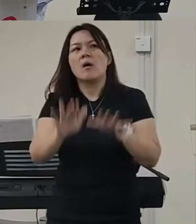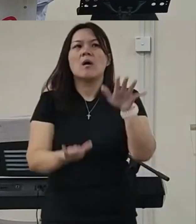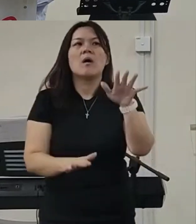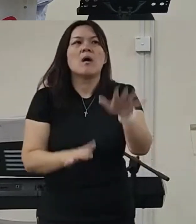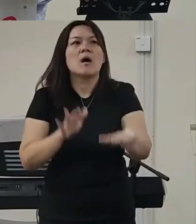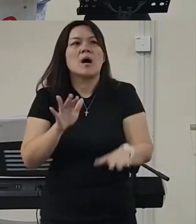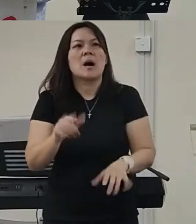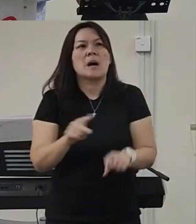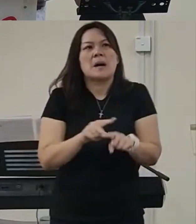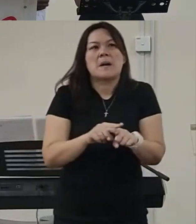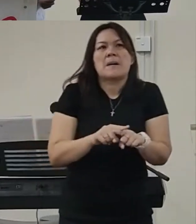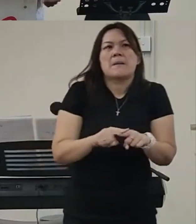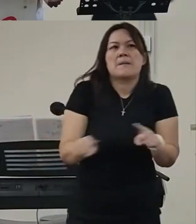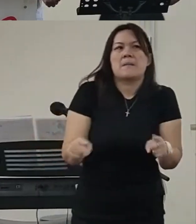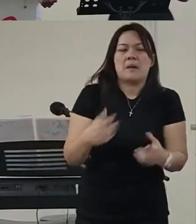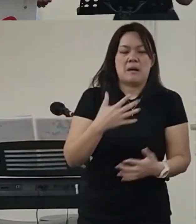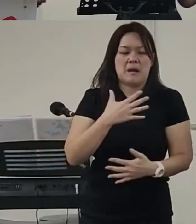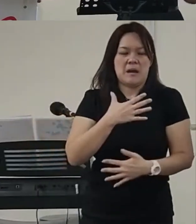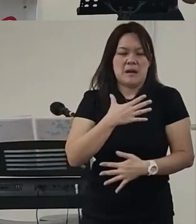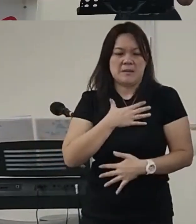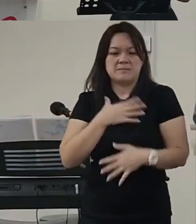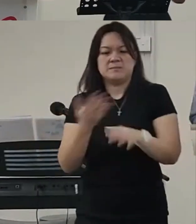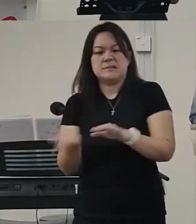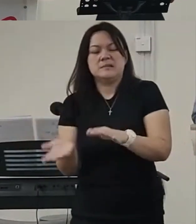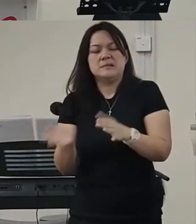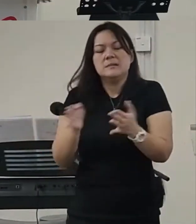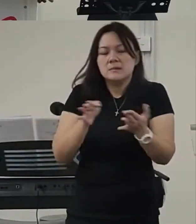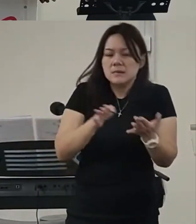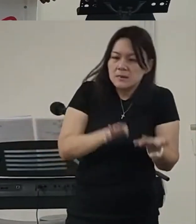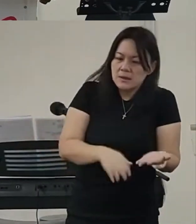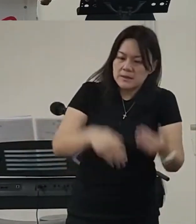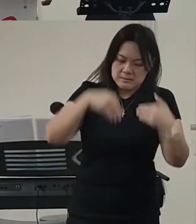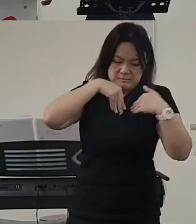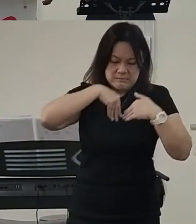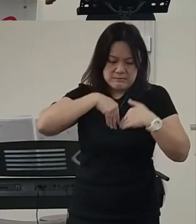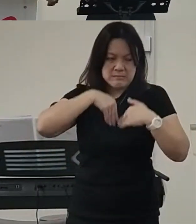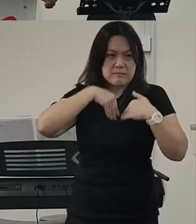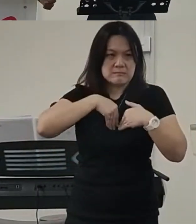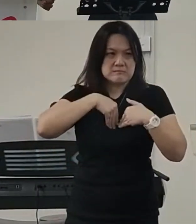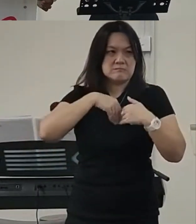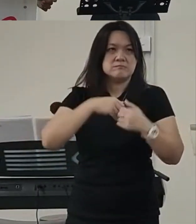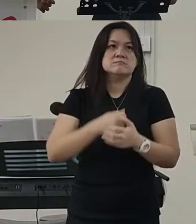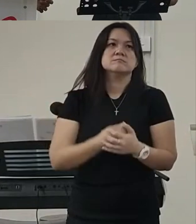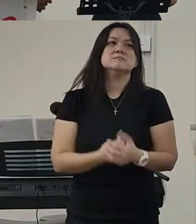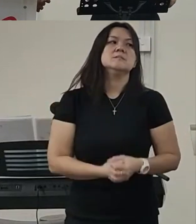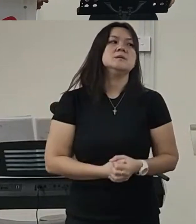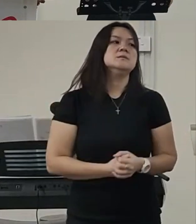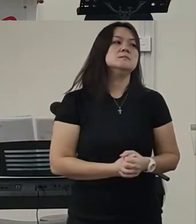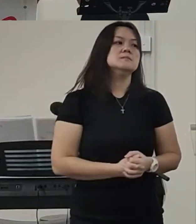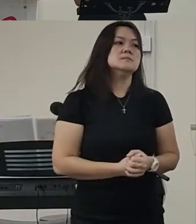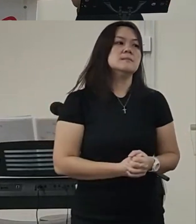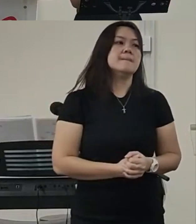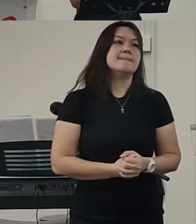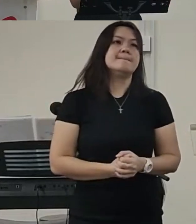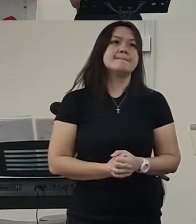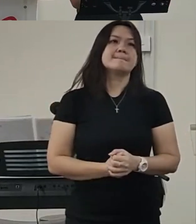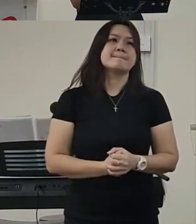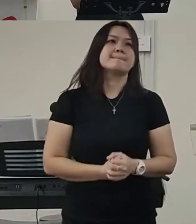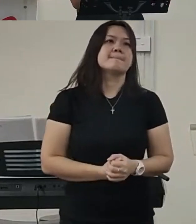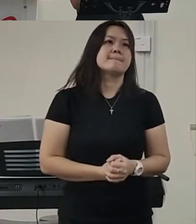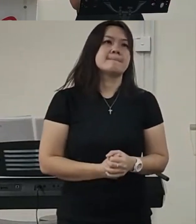好像有那一两个星期就这样子的我虽然是在走这路的但是呢 我的心中里面的感受呢是好像死了一样然后